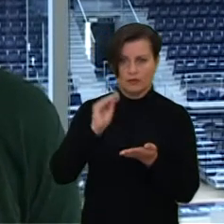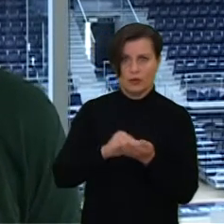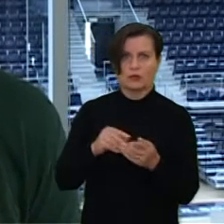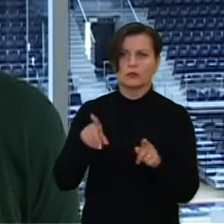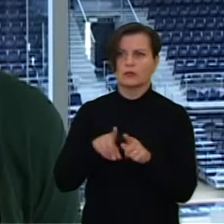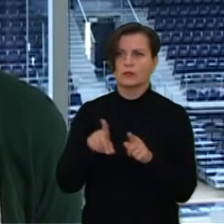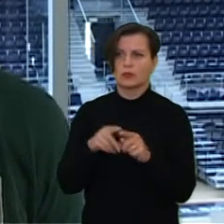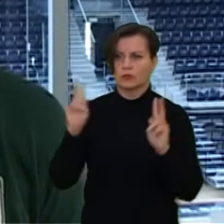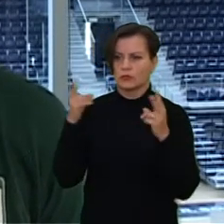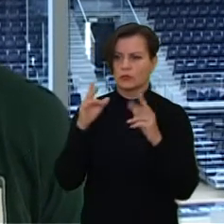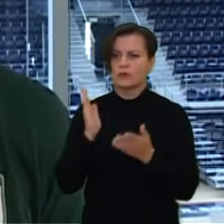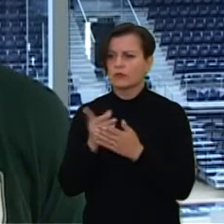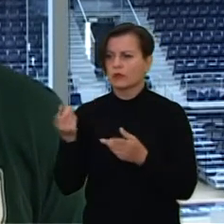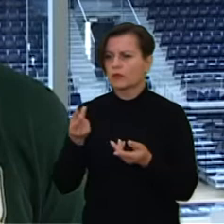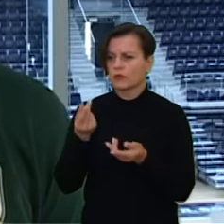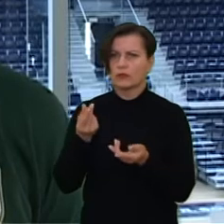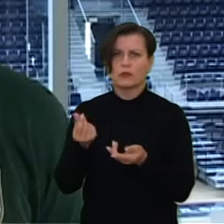finansinės galimybės klubo.